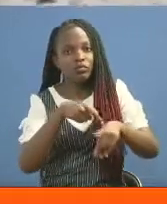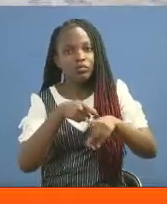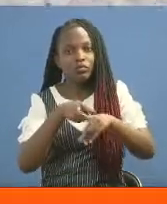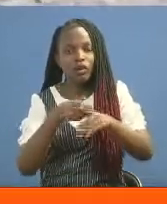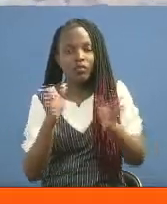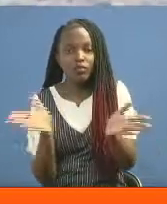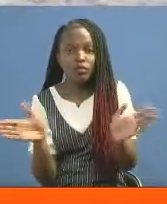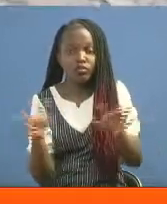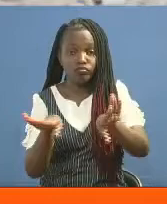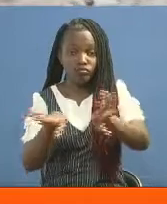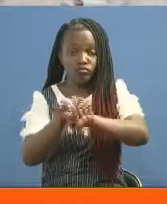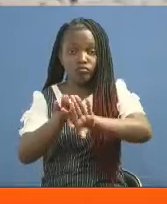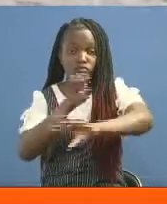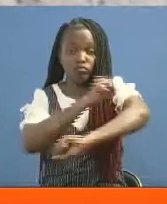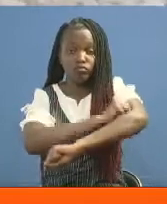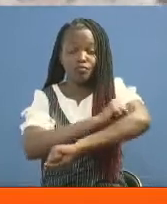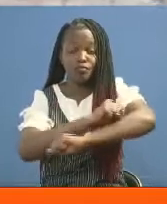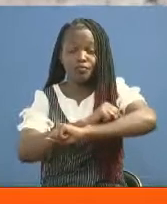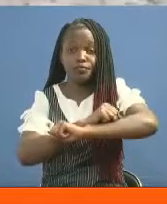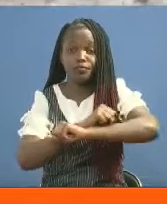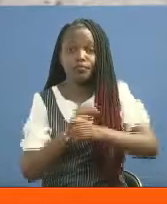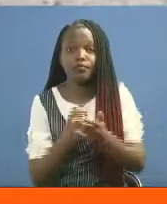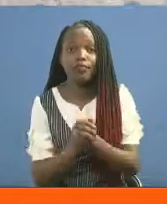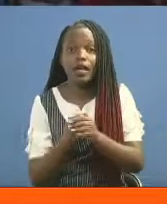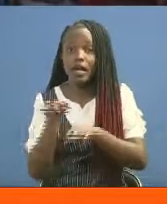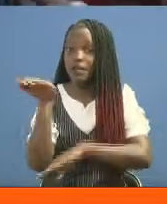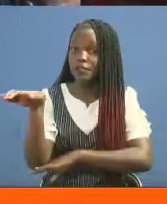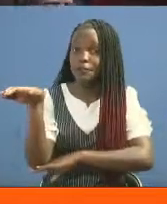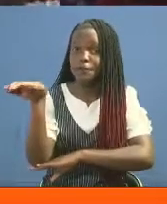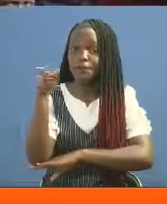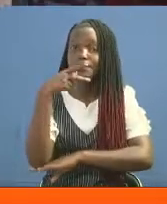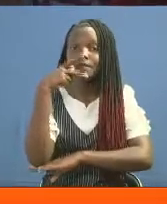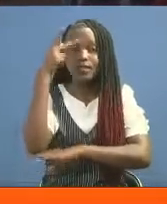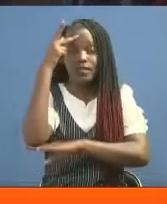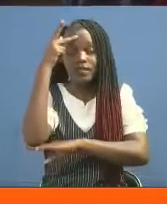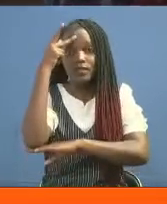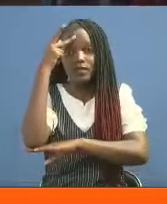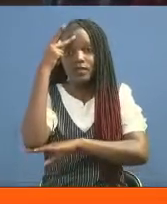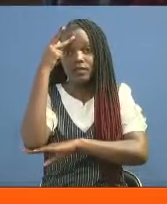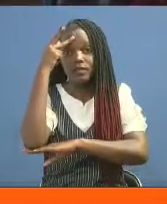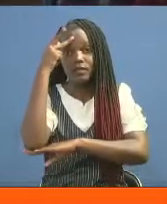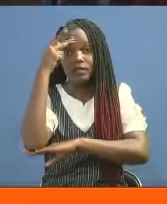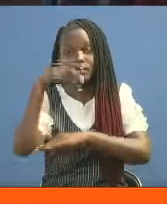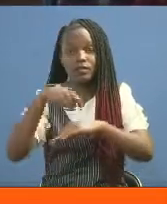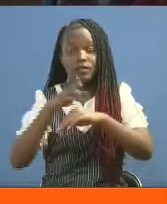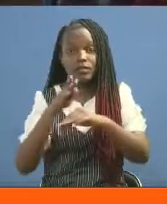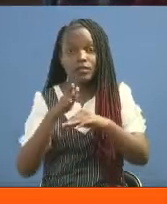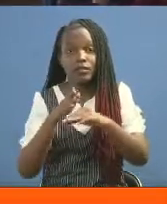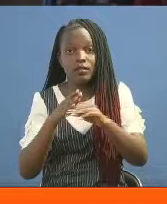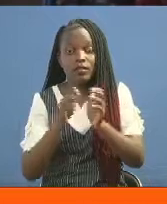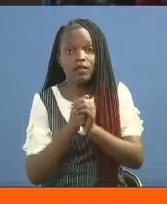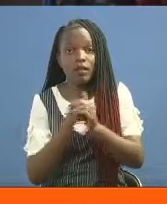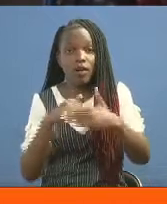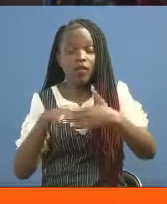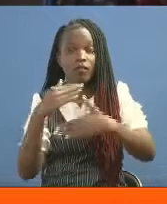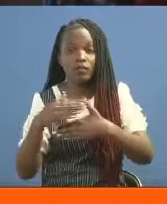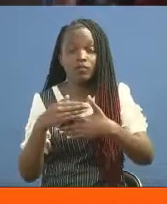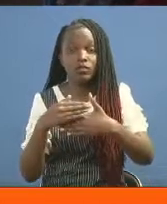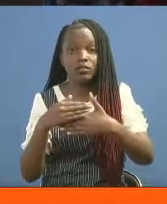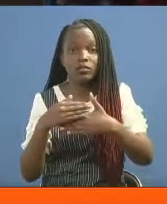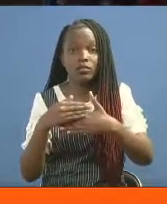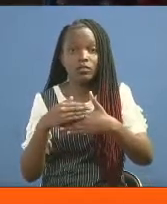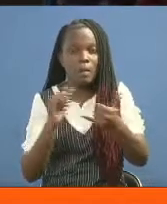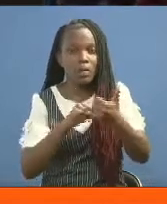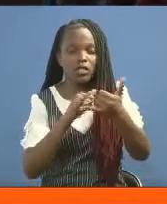kirefu. Hata hivyo bimatemu anawaumba wazazi kutuwa posa wasichana wa umapema. Baade ya kupachi kwa mimba,